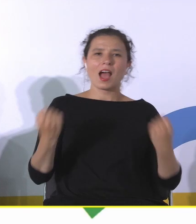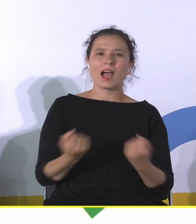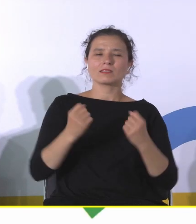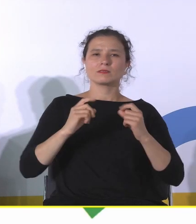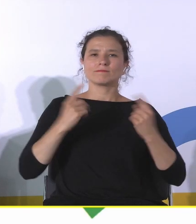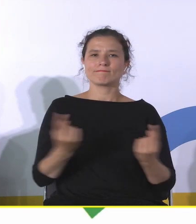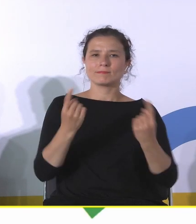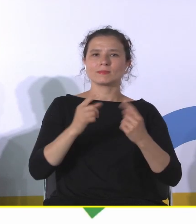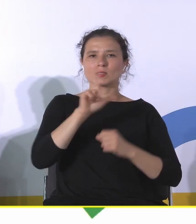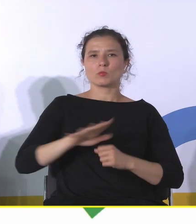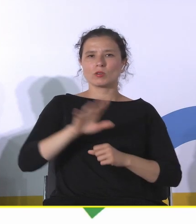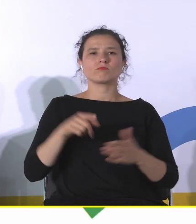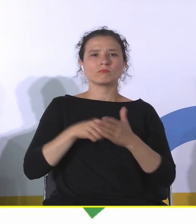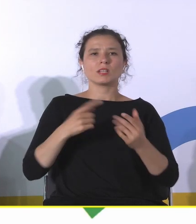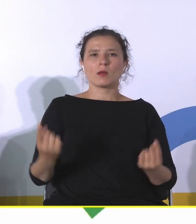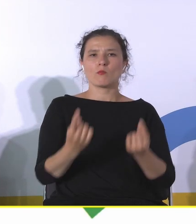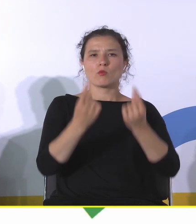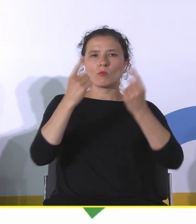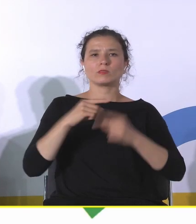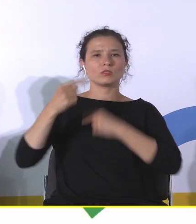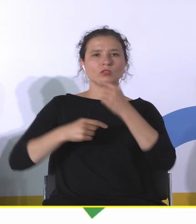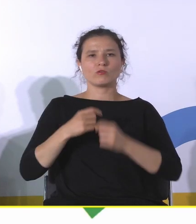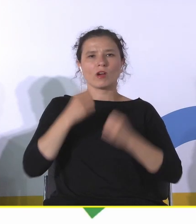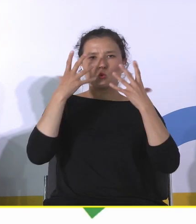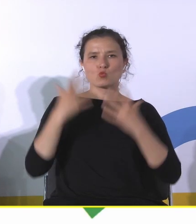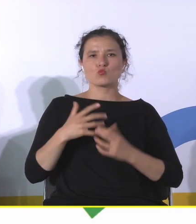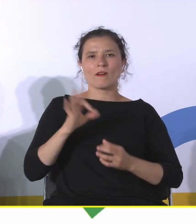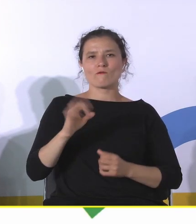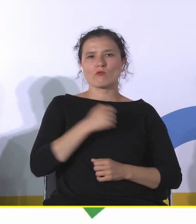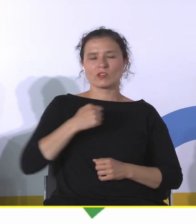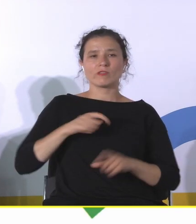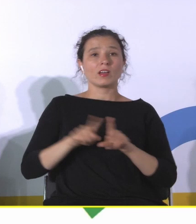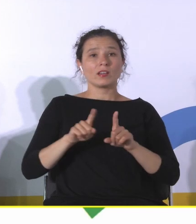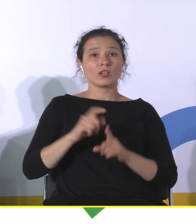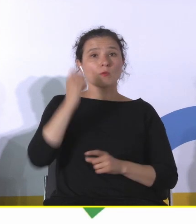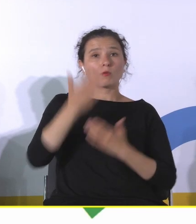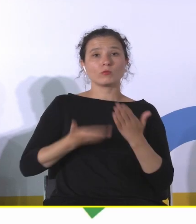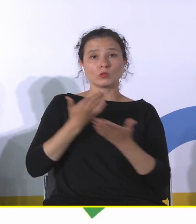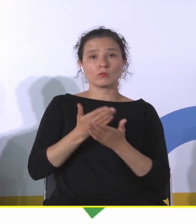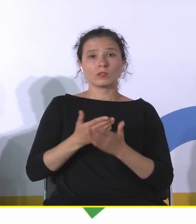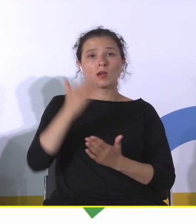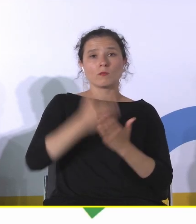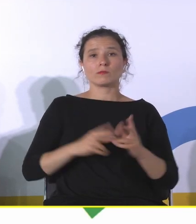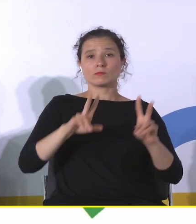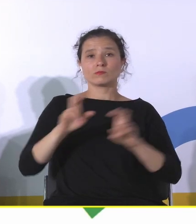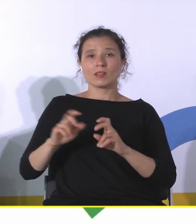dziedzictwa kulturowego Warszawy, między innymi inicjator programu Festiwal Otwarte Mieszkania.